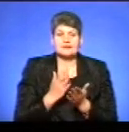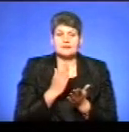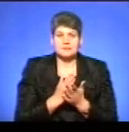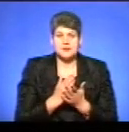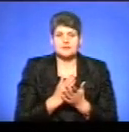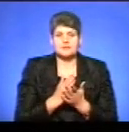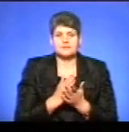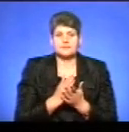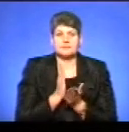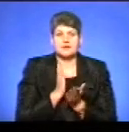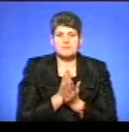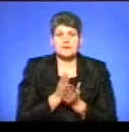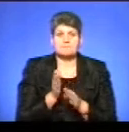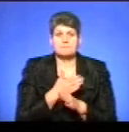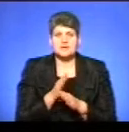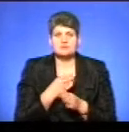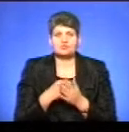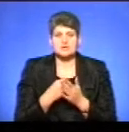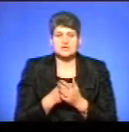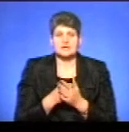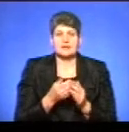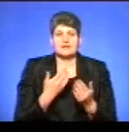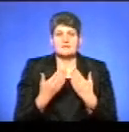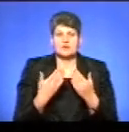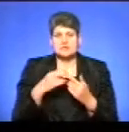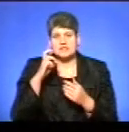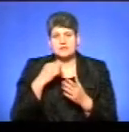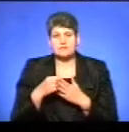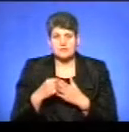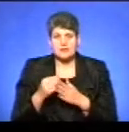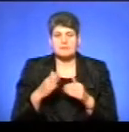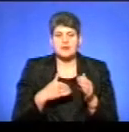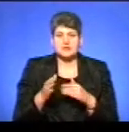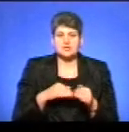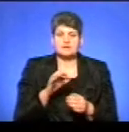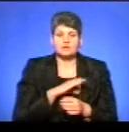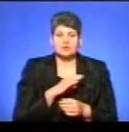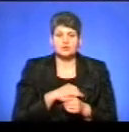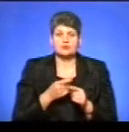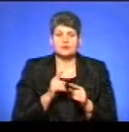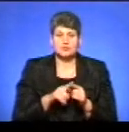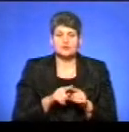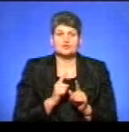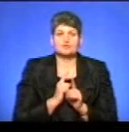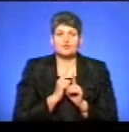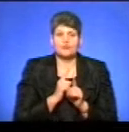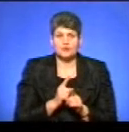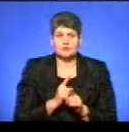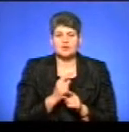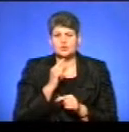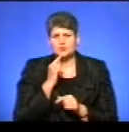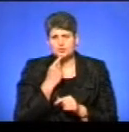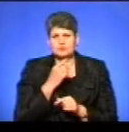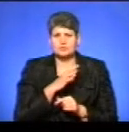безпосередньо прямі міжбюджетні відносини з державним бюджетом. Практичне використання цього методу супроводжувалося певними